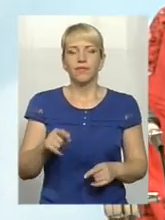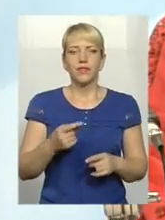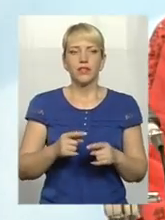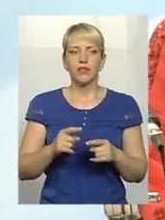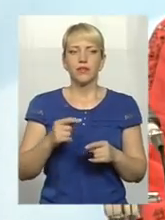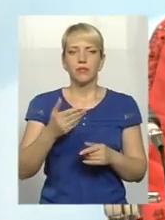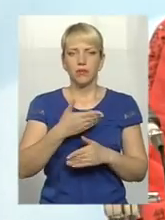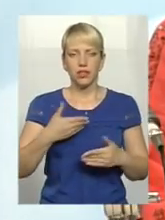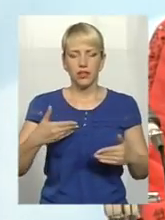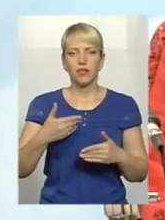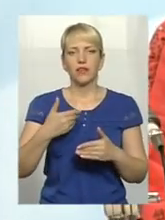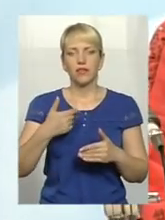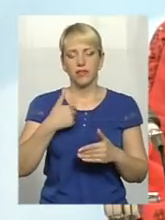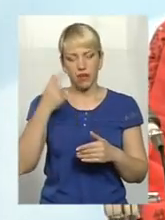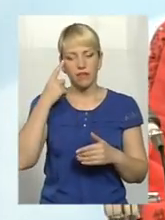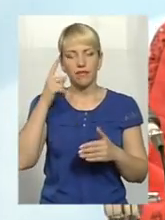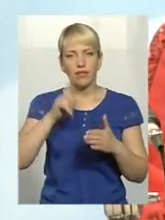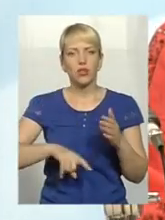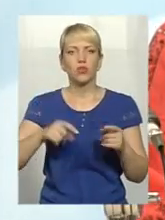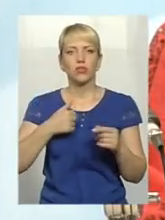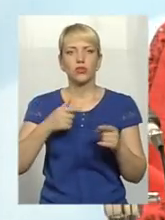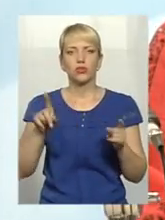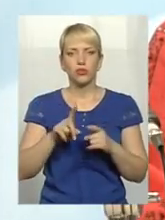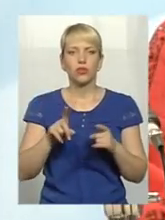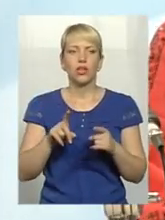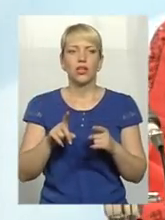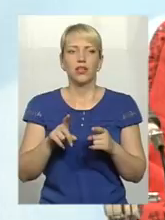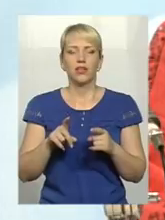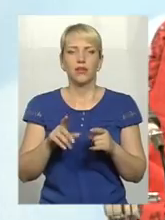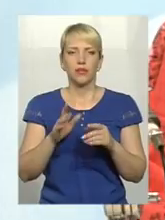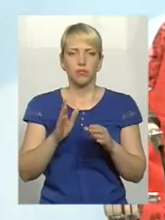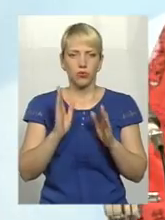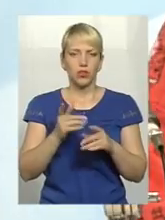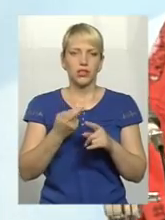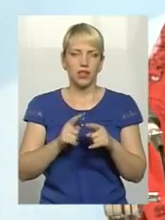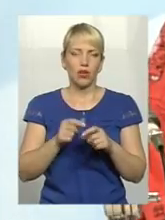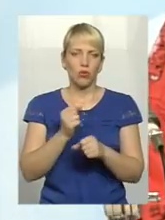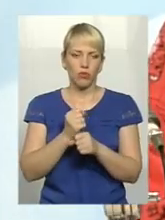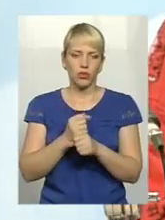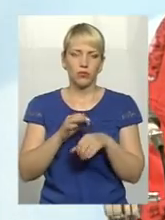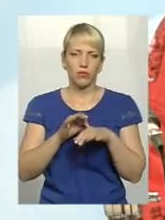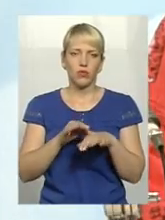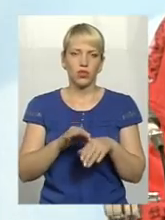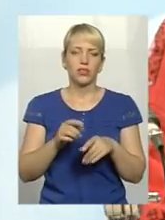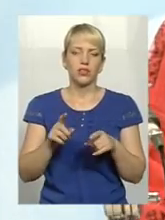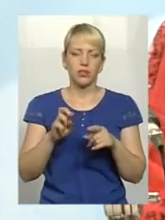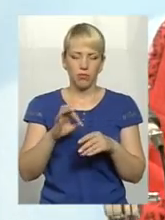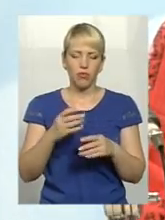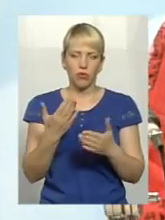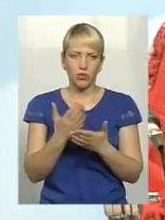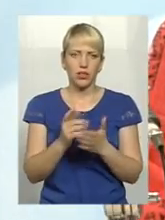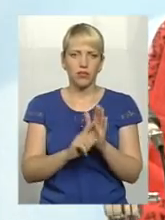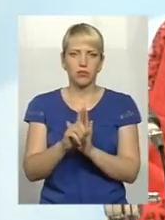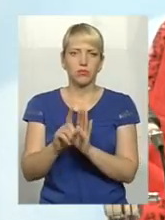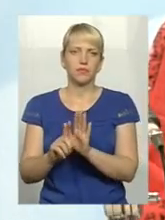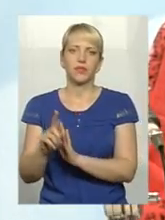я вірю, що це відбудеться, тому що сьогодні ведеться вже велика робота в цьому напрямку. От, зокрема, я відвідувала в